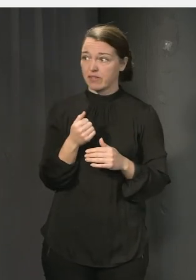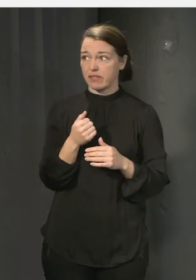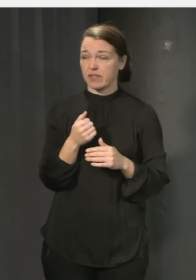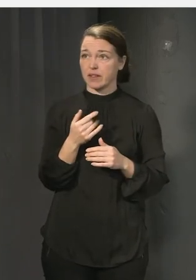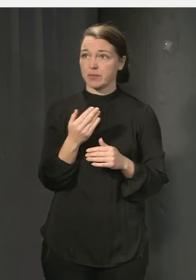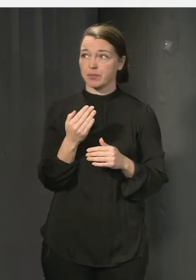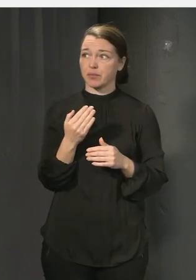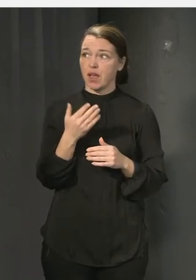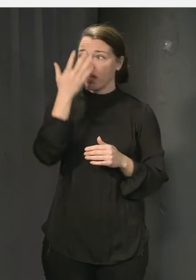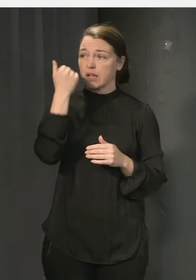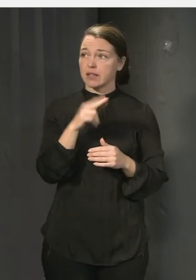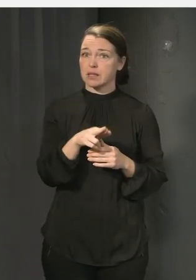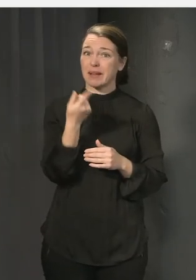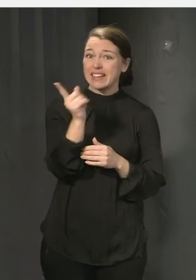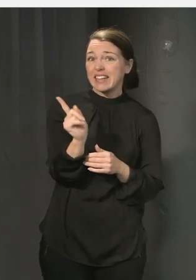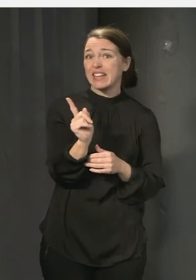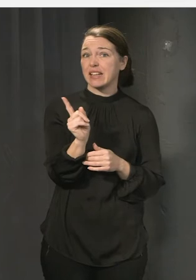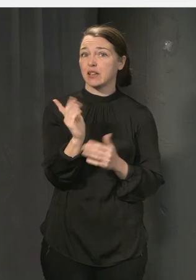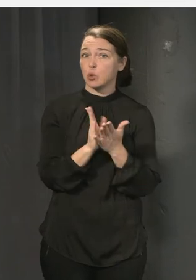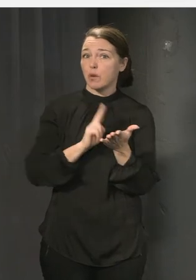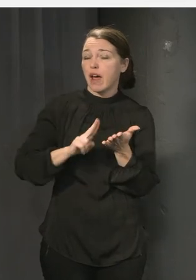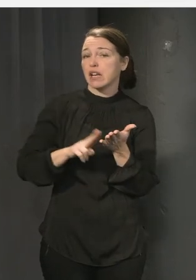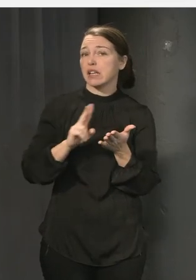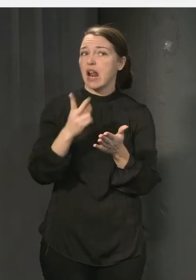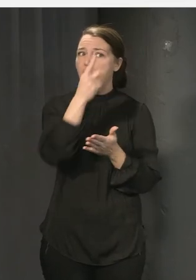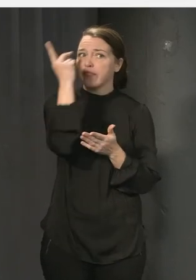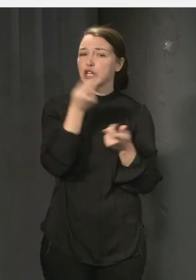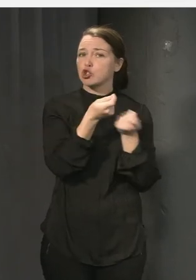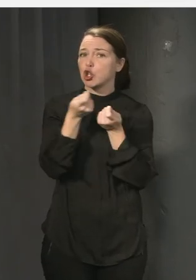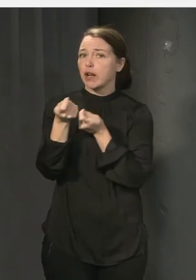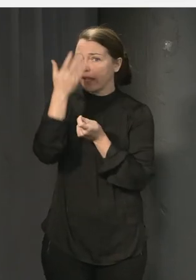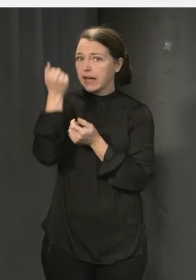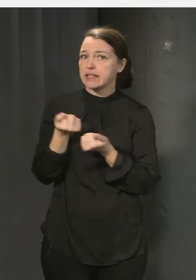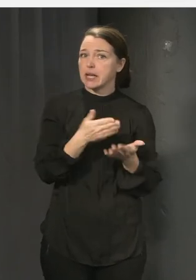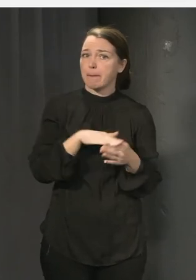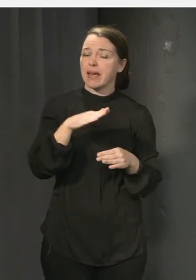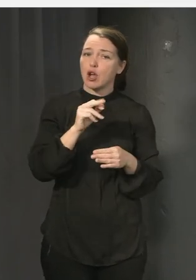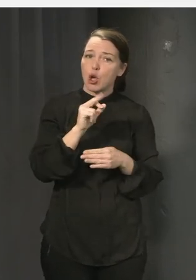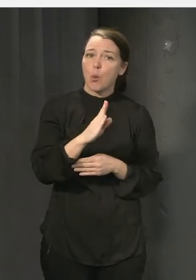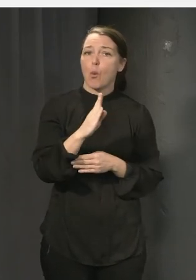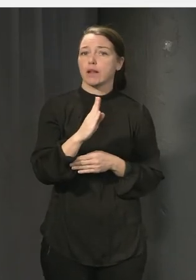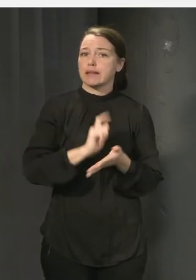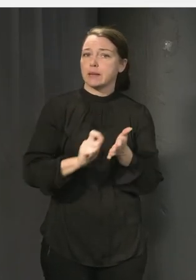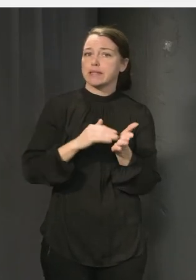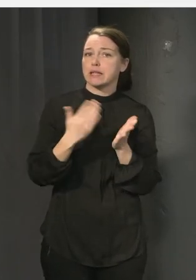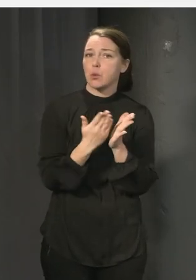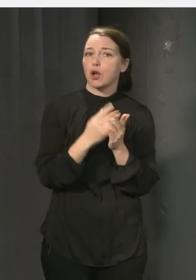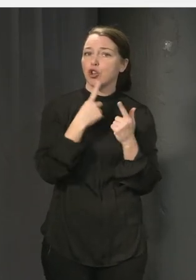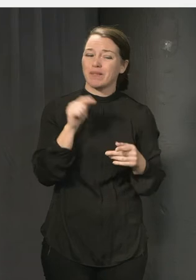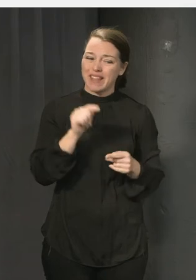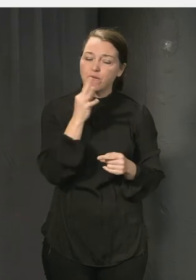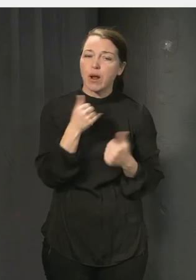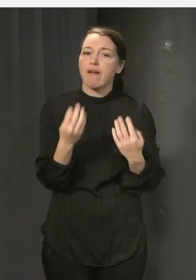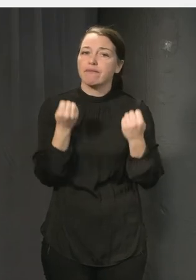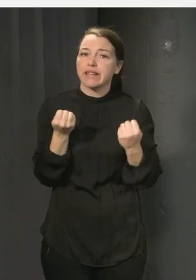till exempel er eller andra som styr eller ge råd till skolan att det här är en fråga som är viktig för